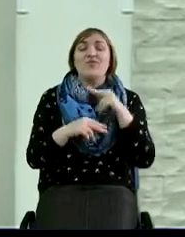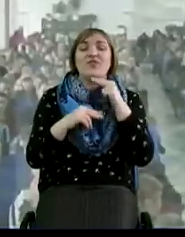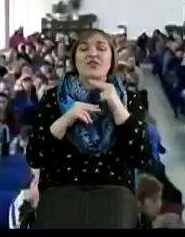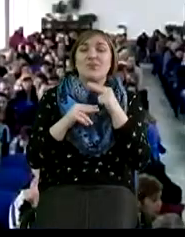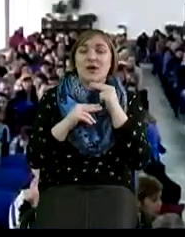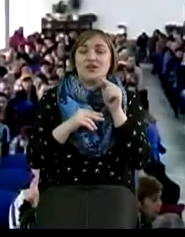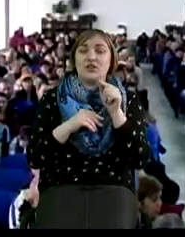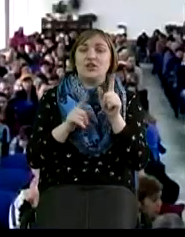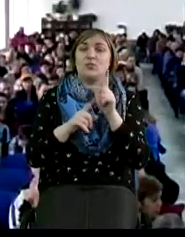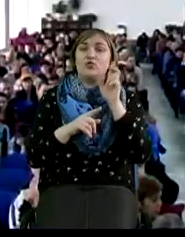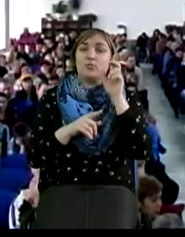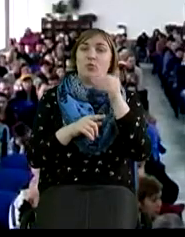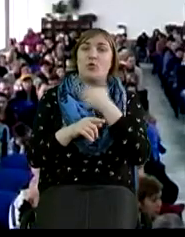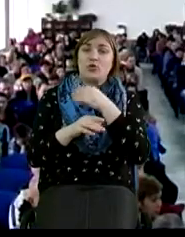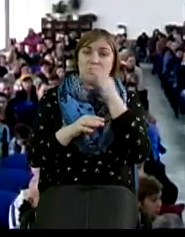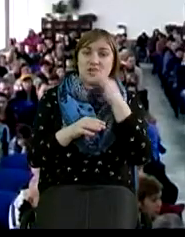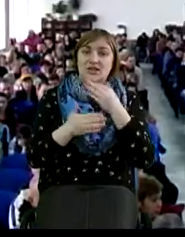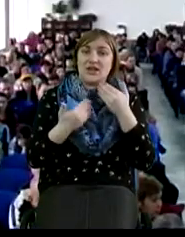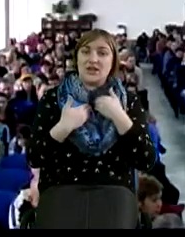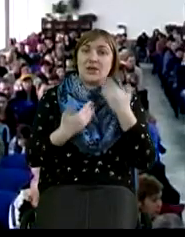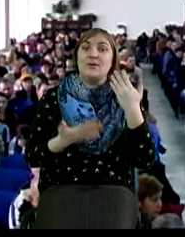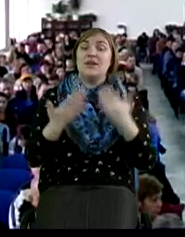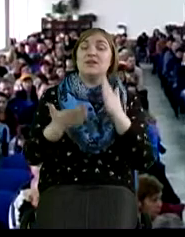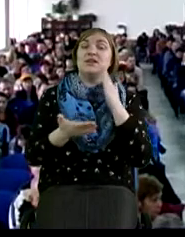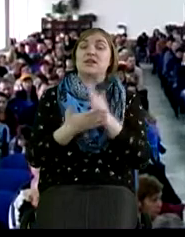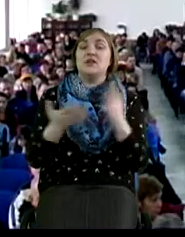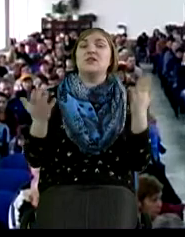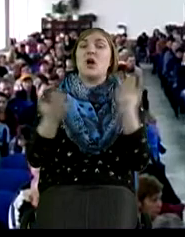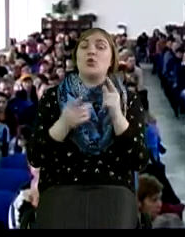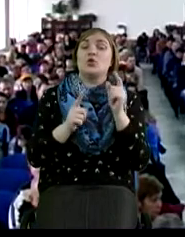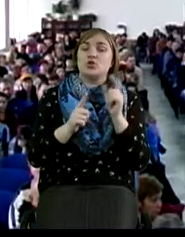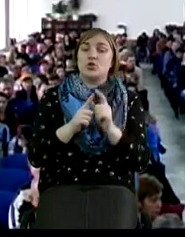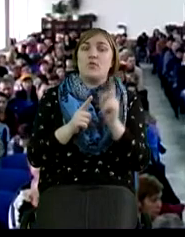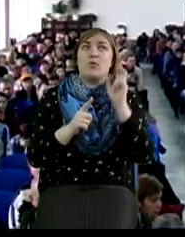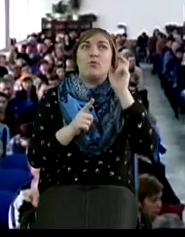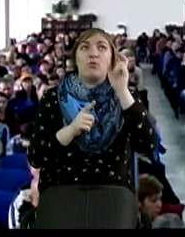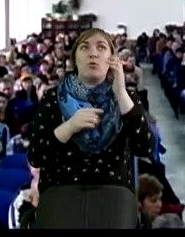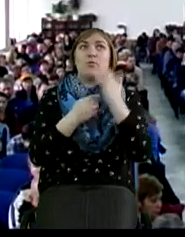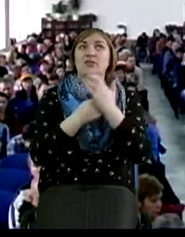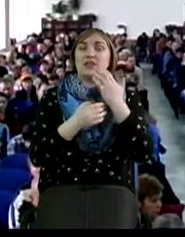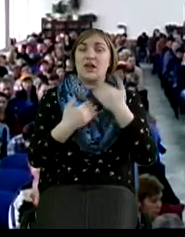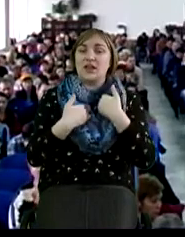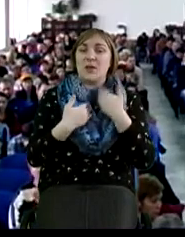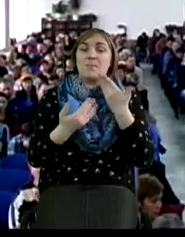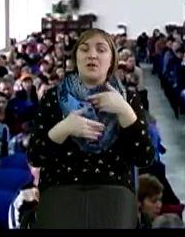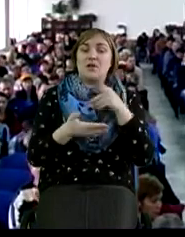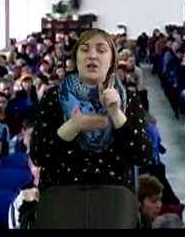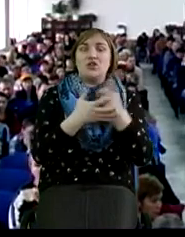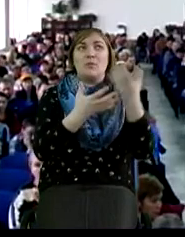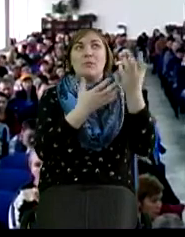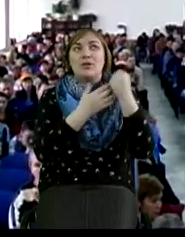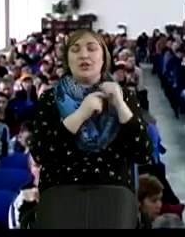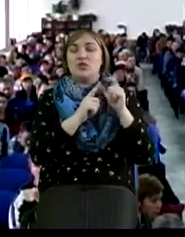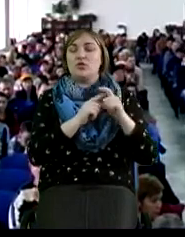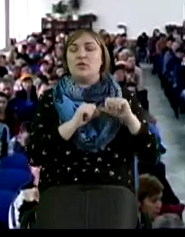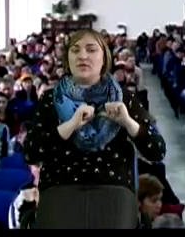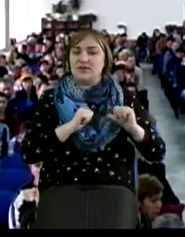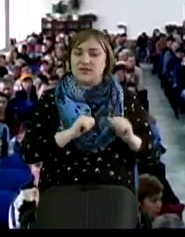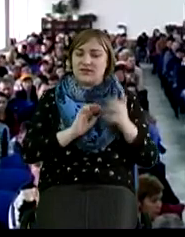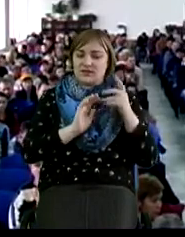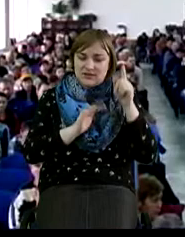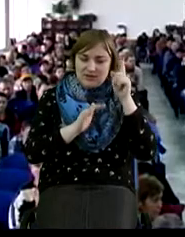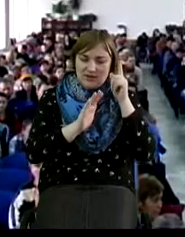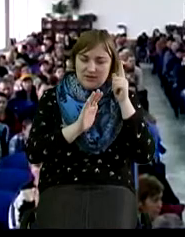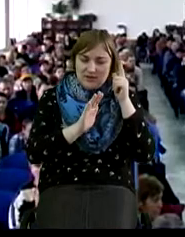тому, что Бог хочет сказать к нам. И если есть какое-то Слово, которое Он посылает к нам, мы должны его принять в сердце своего, растворить